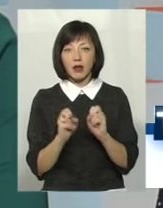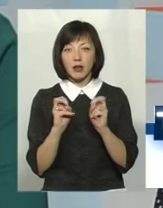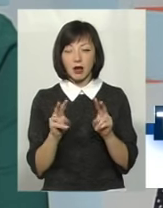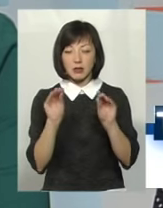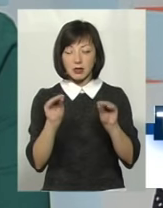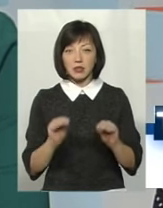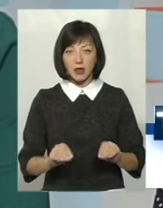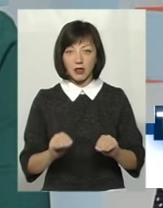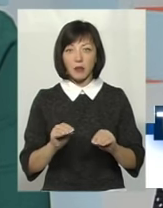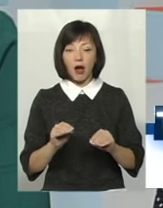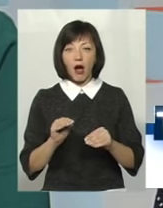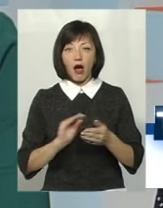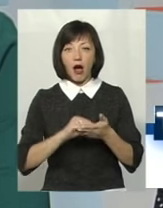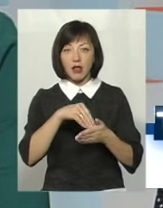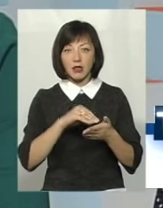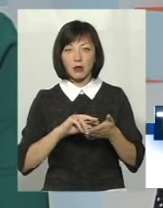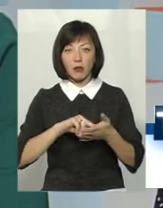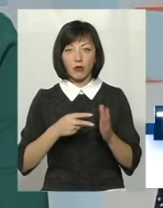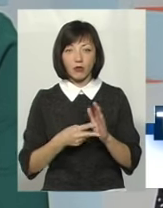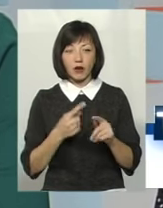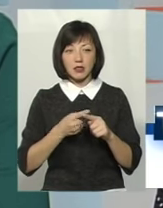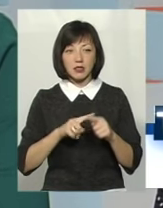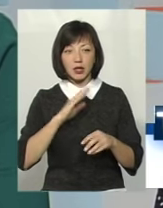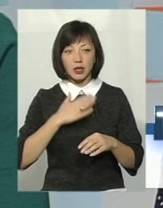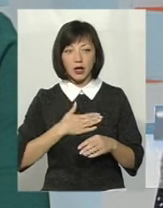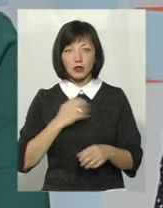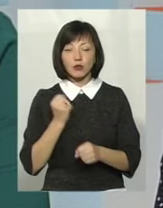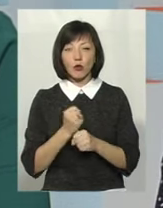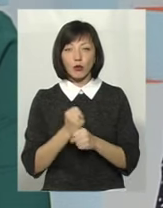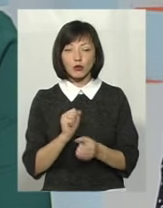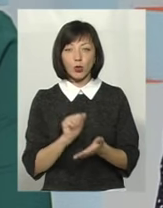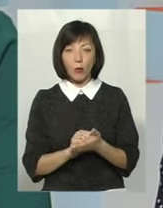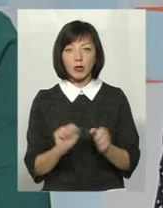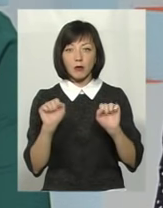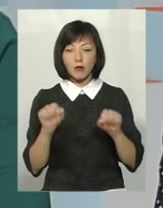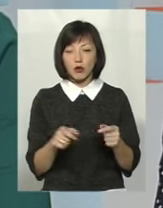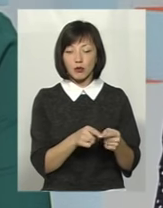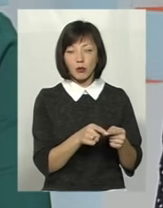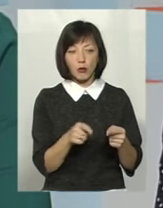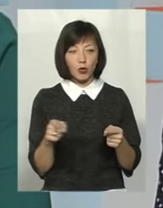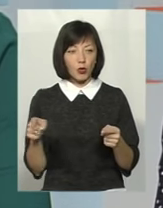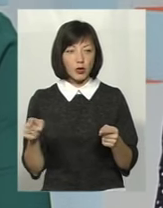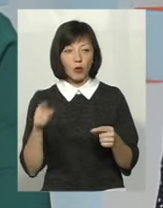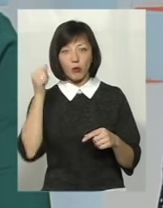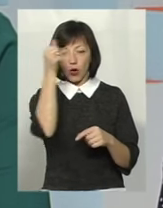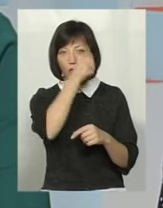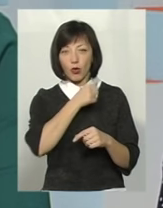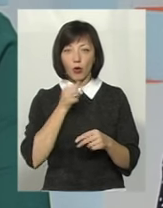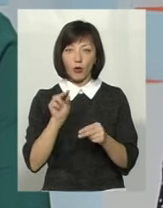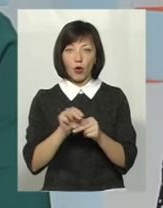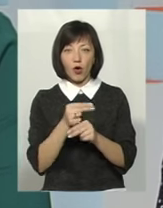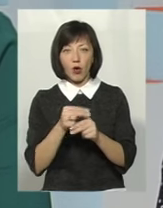календарне планування на кожне півріччя, і це є нашим робочим документом, то ми можемо протягом року його